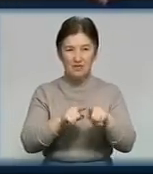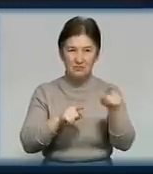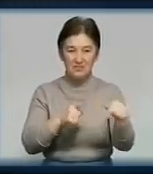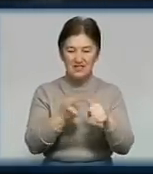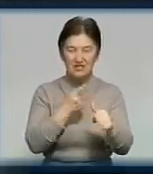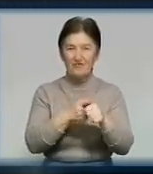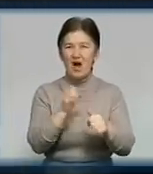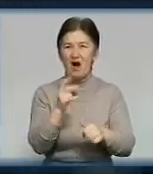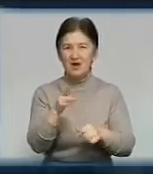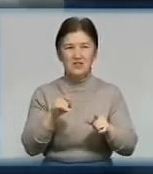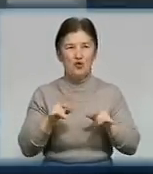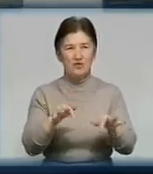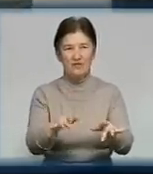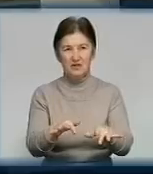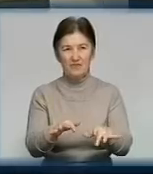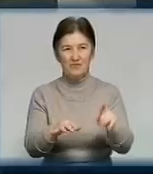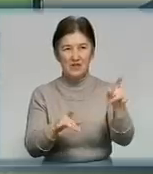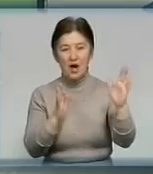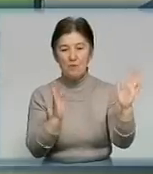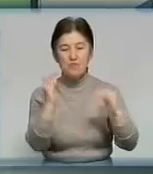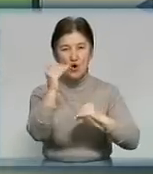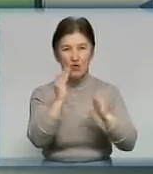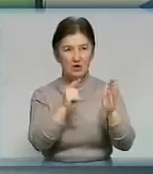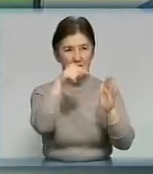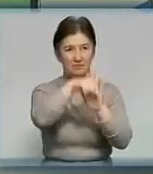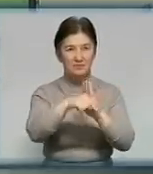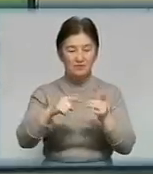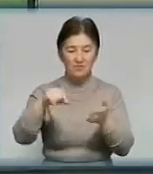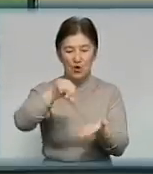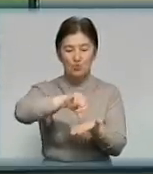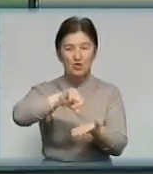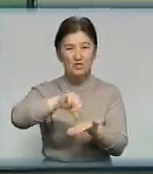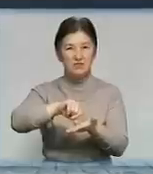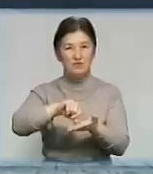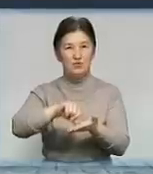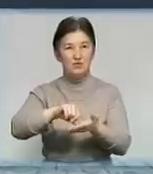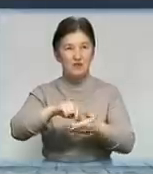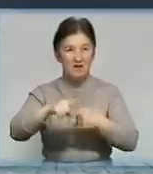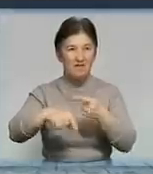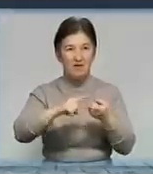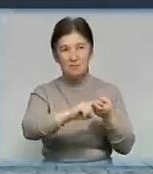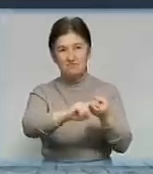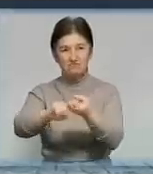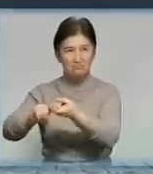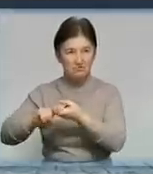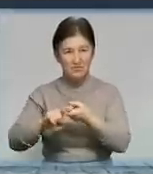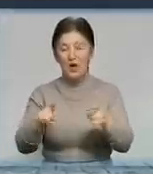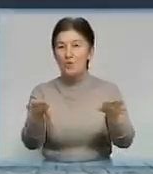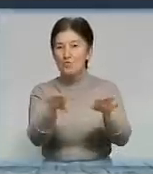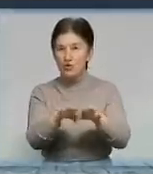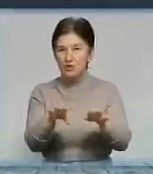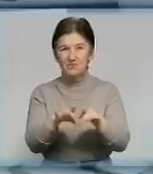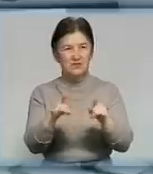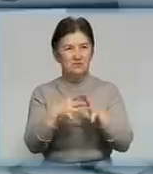-конвертор. Тобто це блоки, які непосередньо участь у передачі і піднятий сигнала на спутник. Роботу цих передавачів порівнюють з